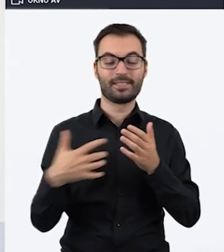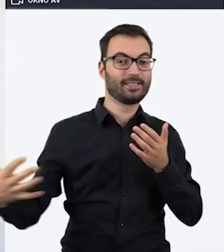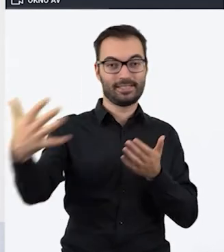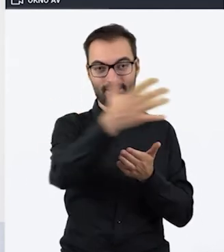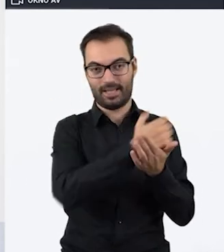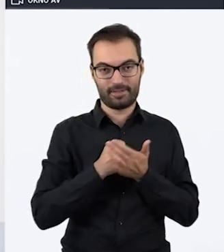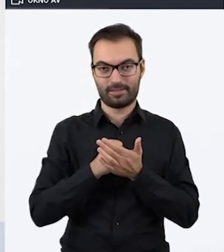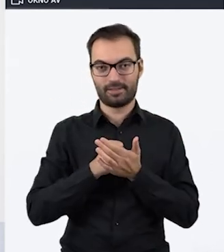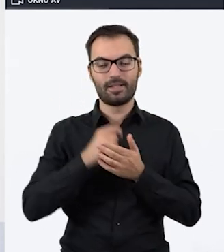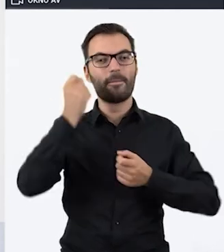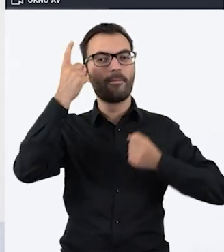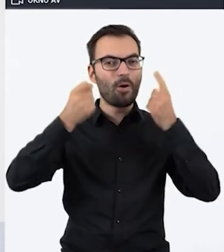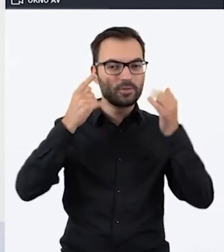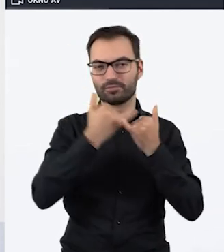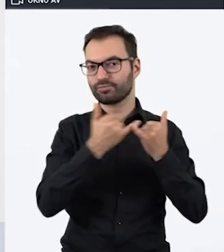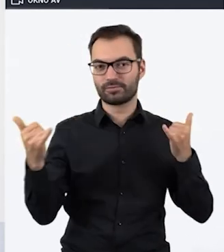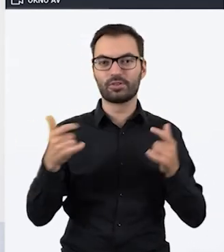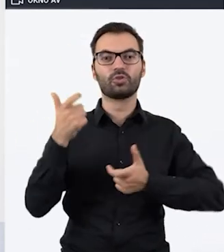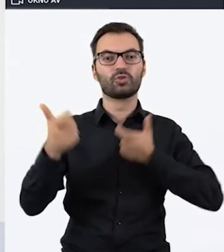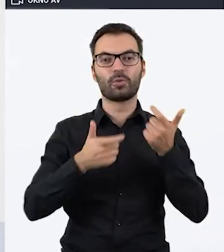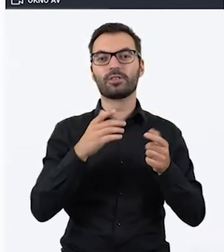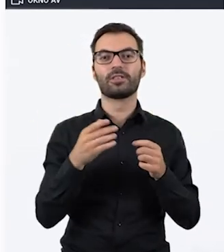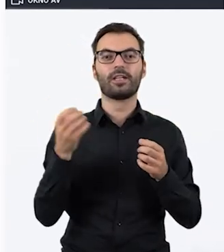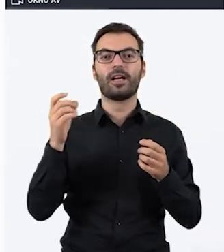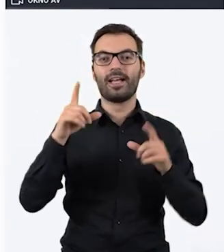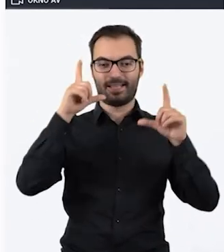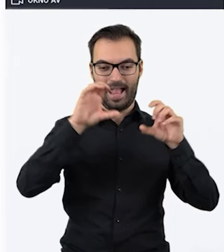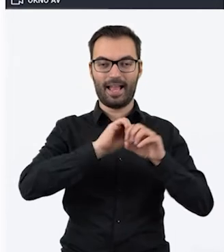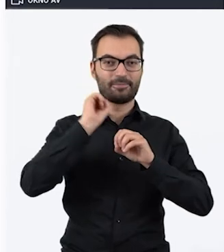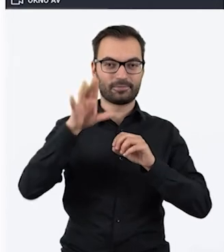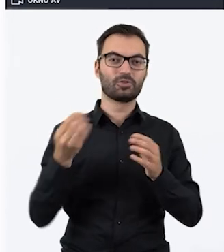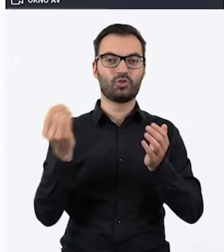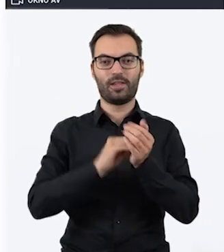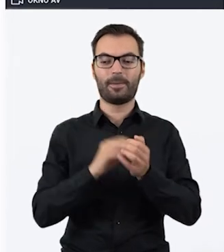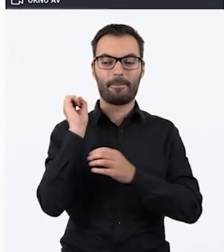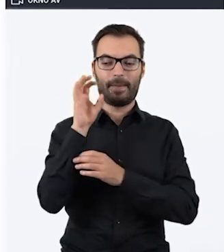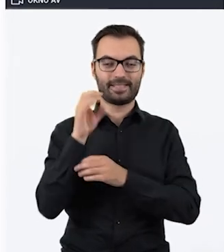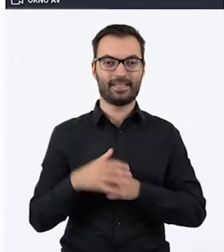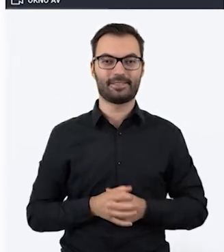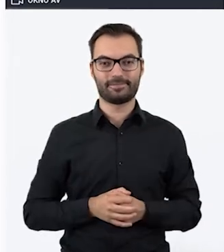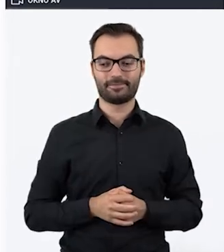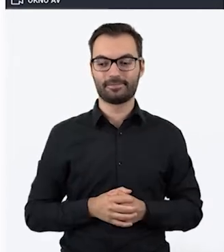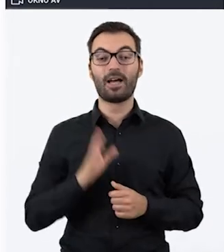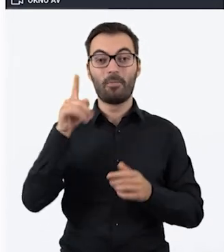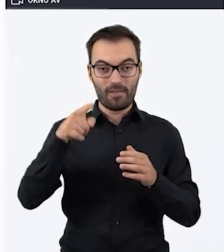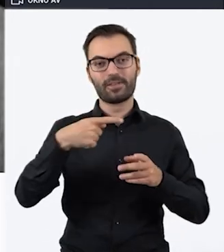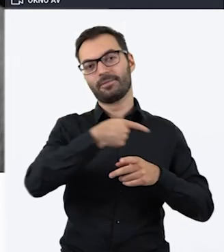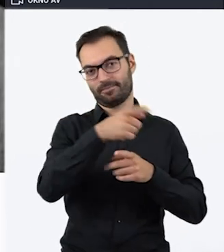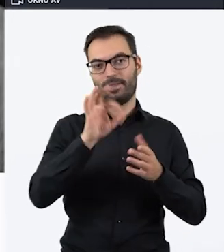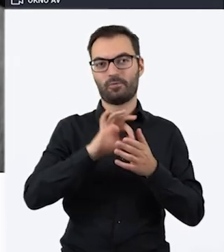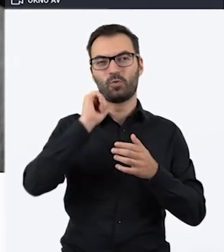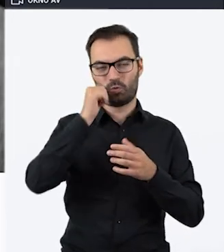te wszystkie Państwa inspiracje, zrobić zrzut ekranu i dołączyć go do prezentacji, którą otrzymają Państwo najpewniej